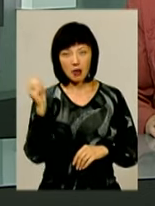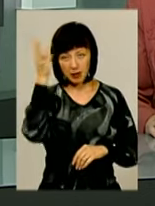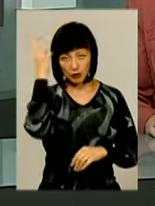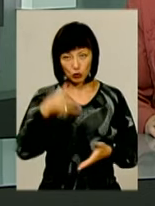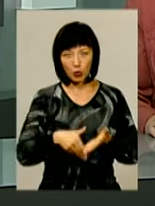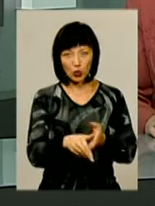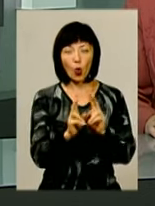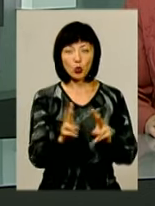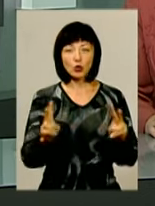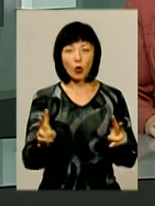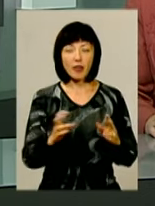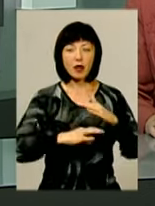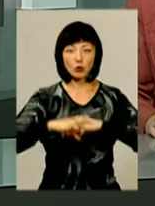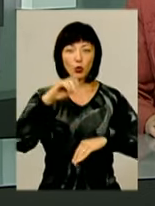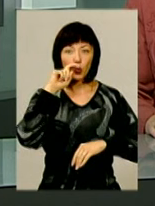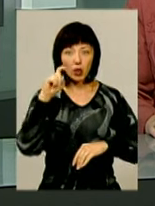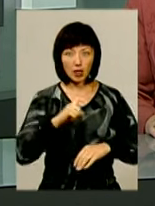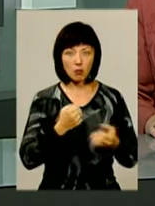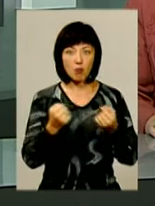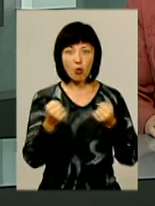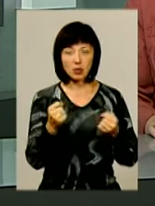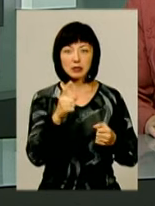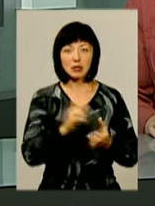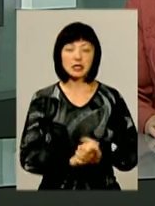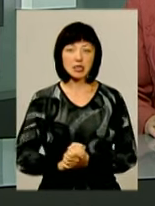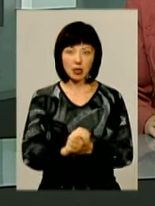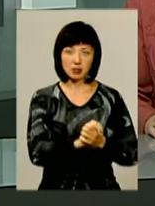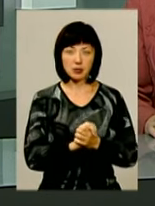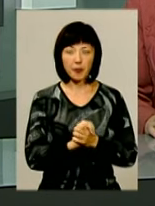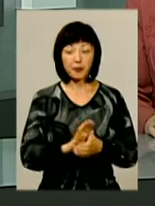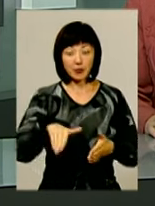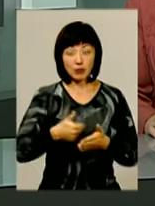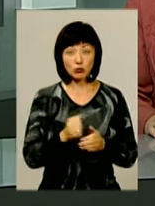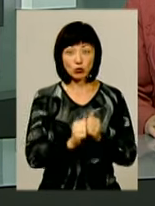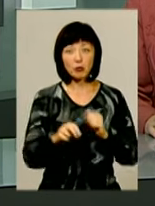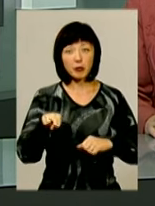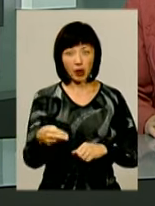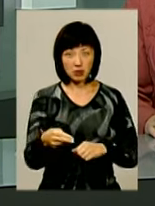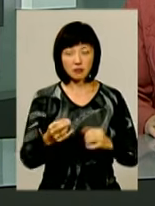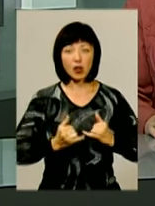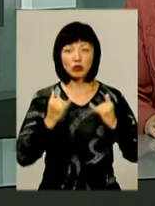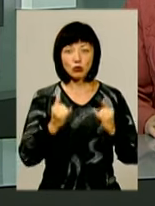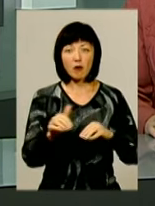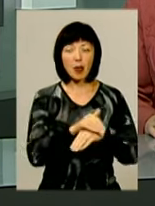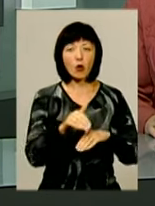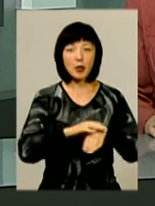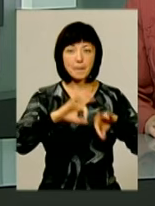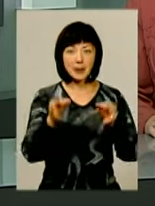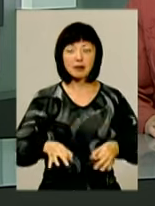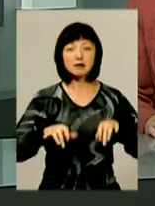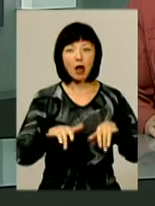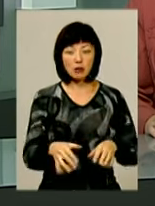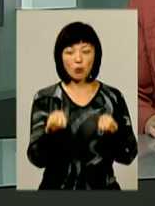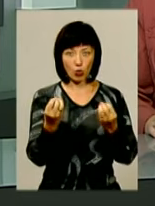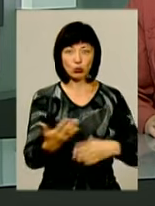допомогти тим, хто на сході України бореться за її цілісність. Відтоді щоп'ятниці вони влаштовували благодійні мистецькі акції